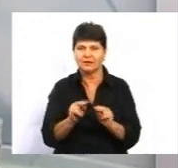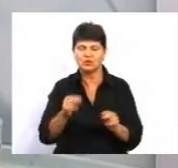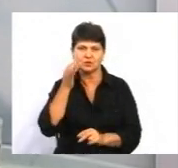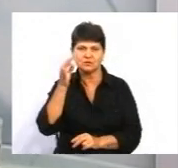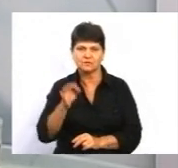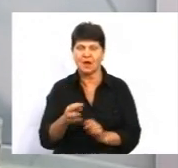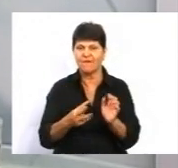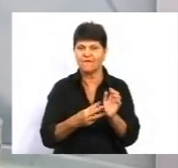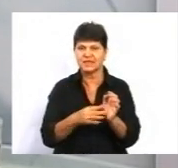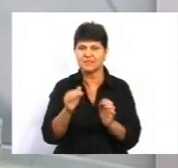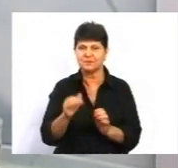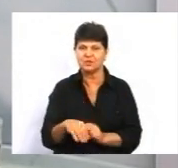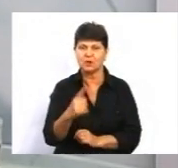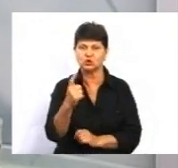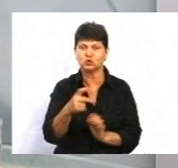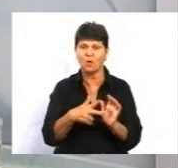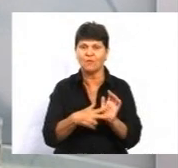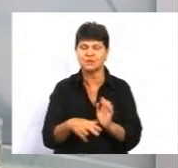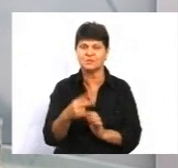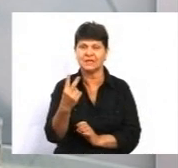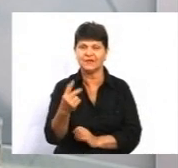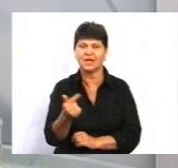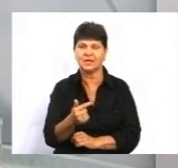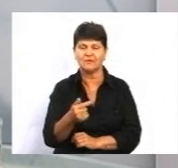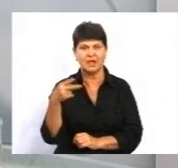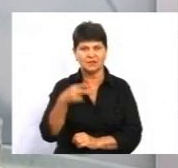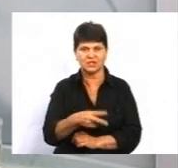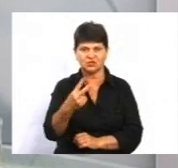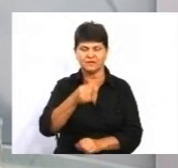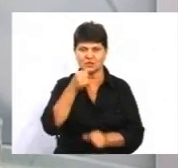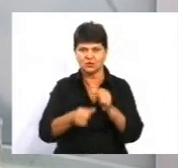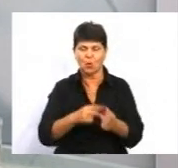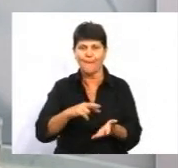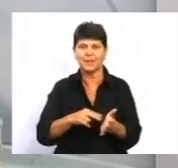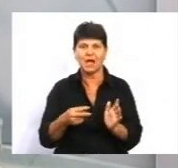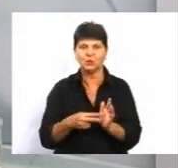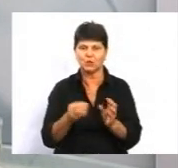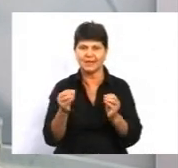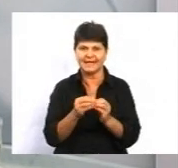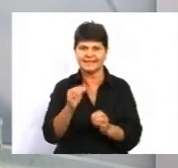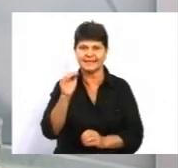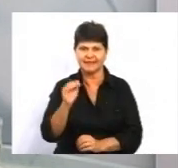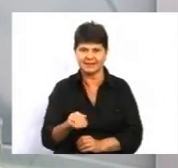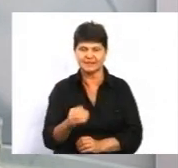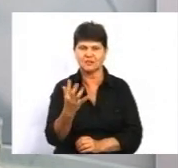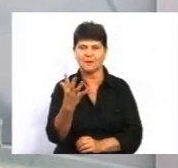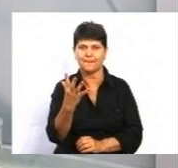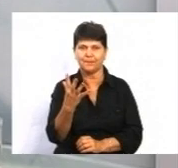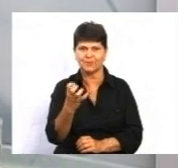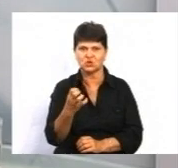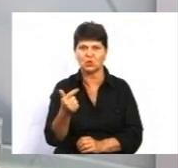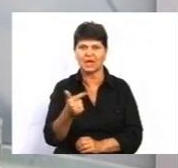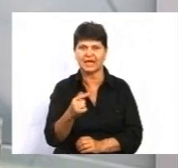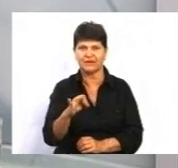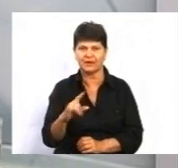8 182 гривні, а 2020 року планується 10 500 гривень.